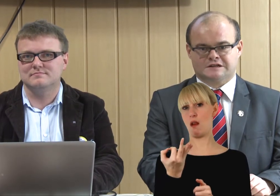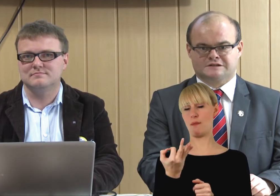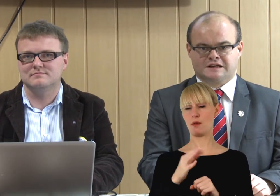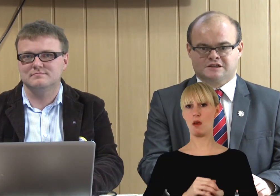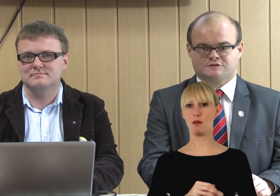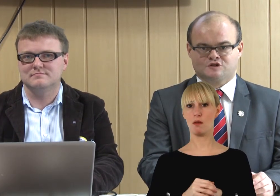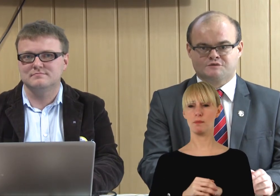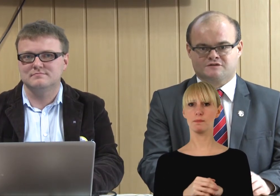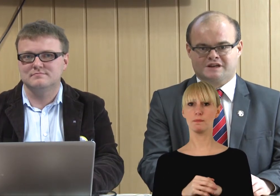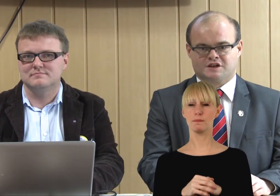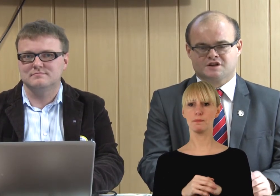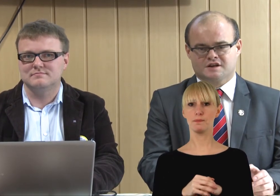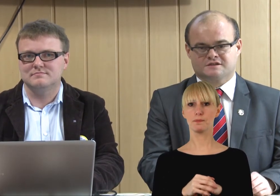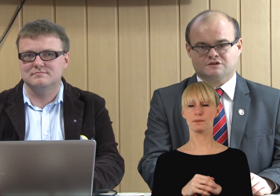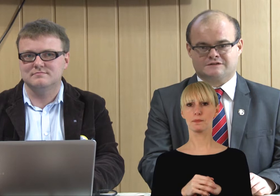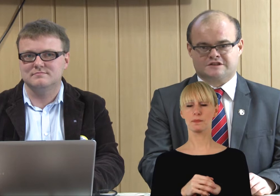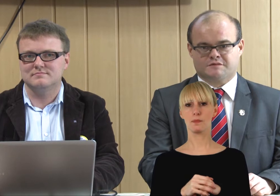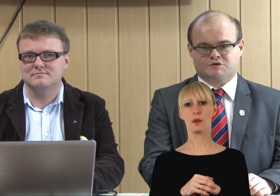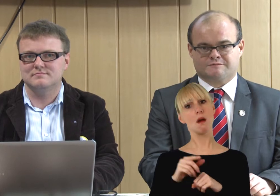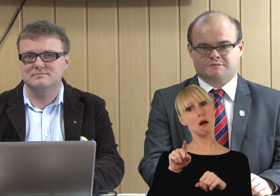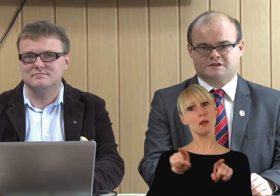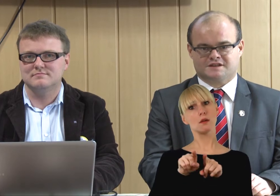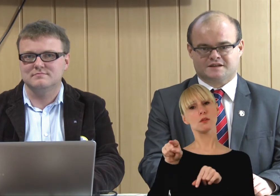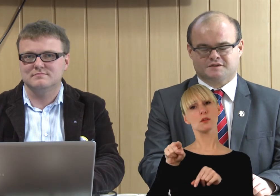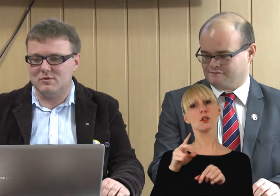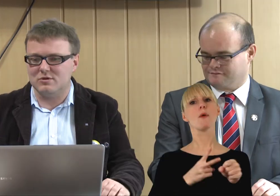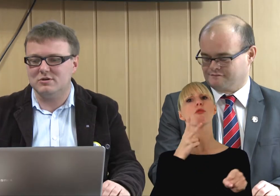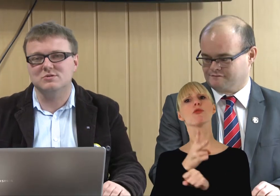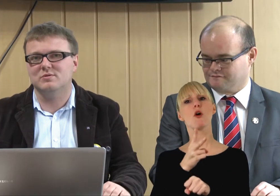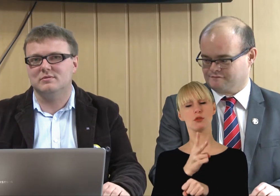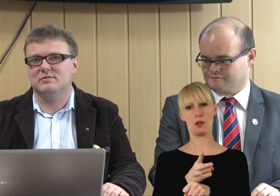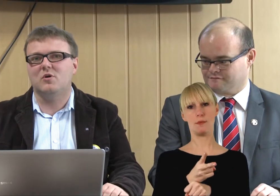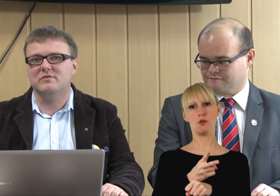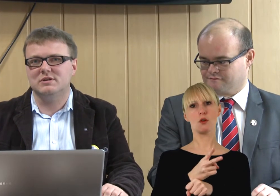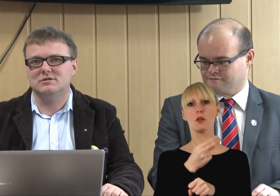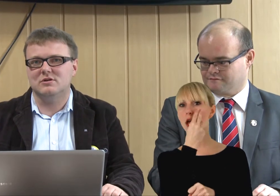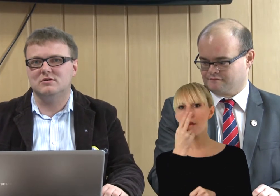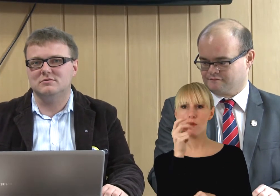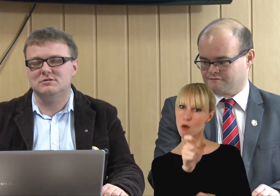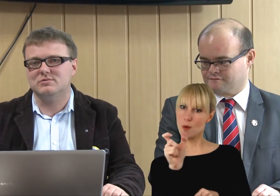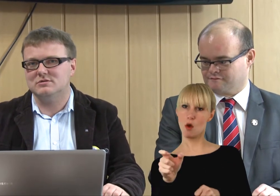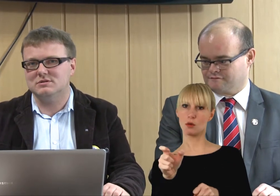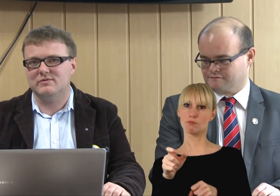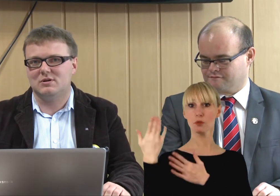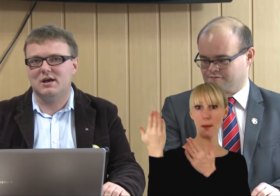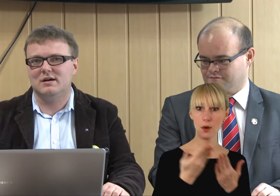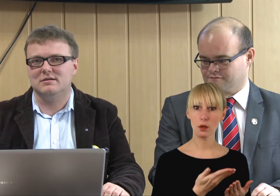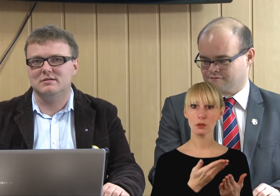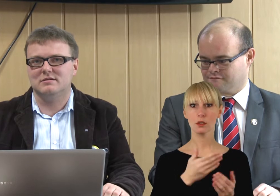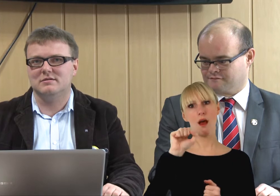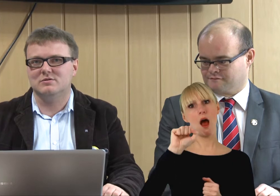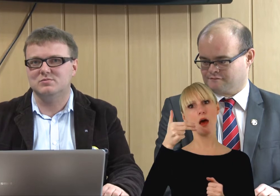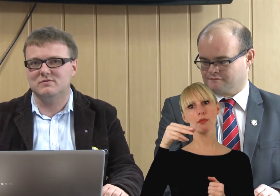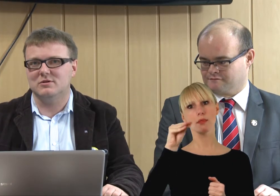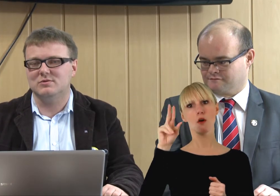serdecznie kandydatów i dobrze wybierać zgodnie z własnymi potrzebami i interesami. Do tego, żeby opowiedzieć o dostępności stron dla